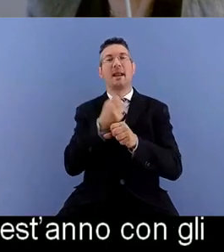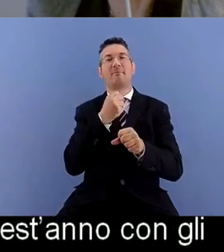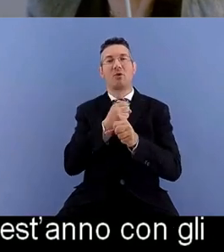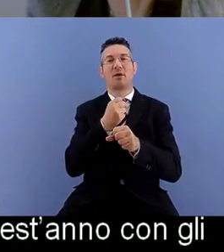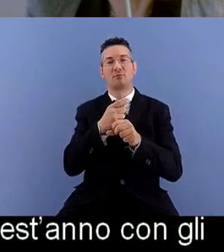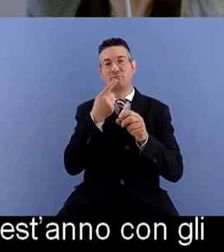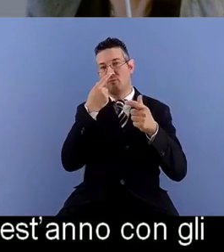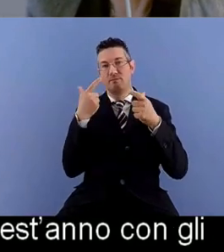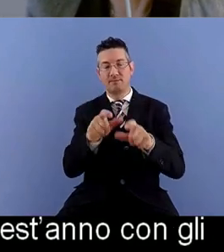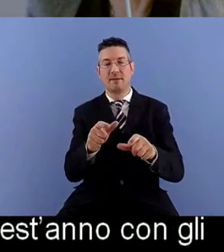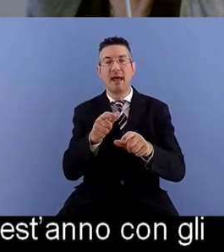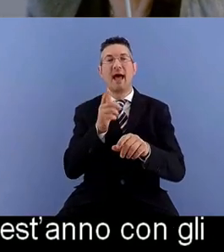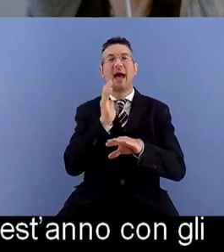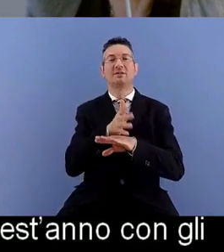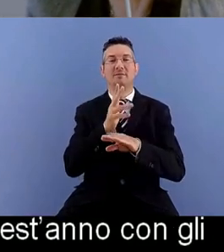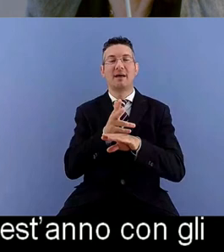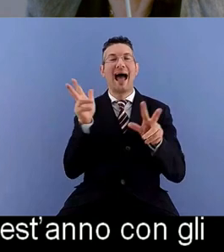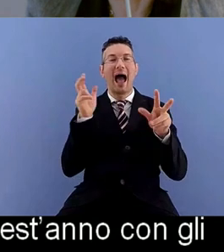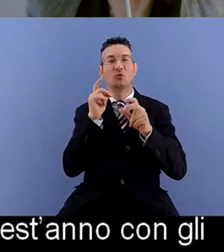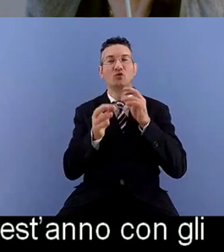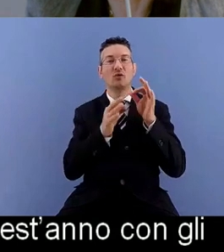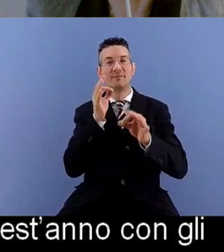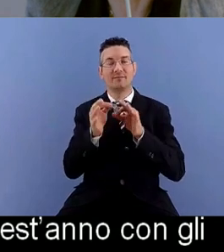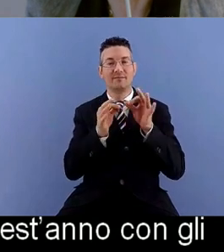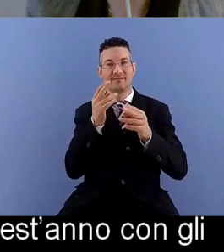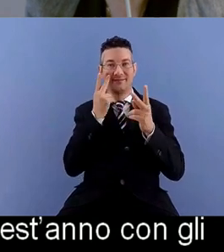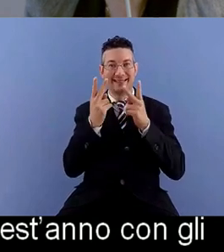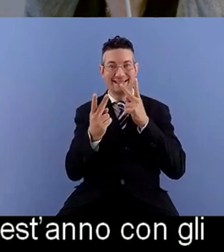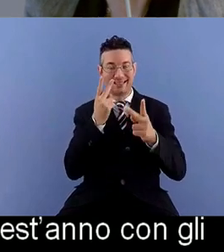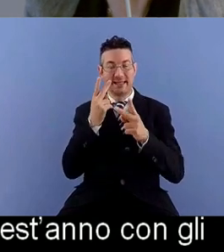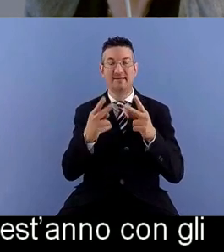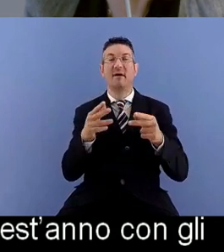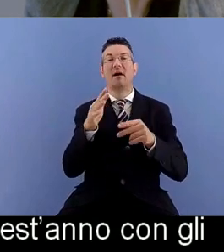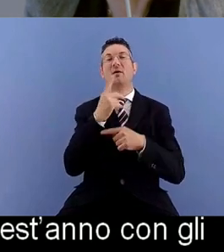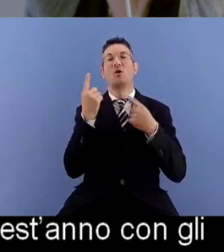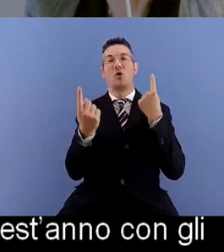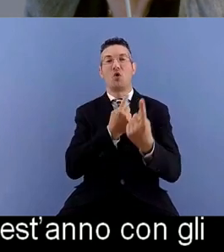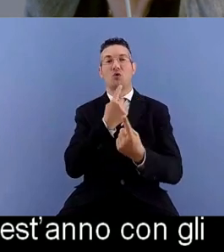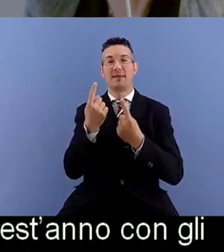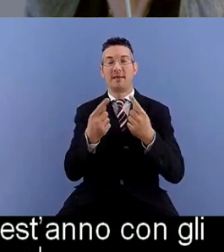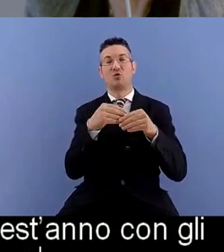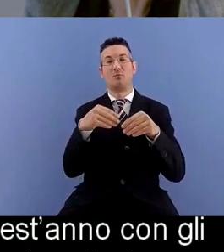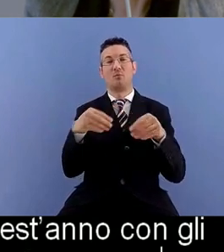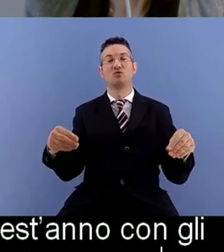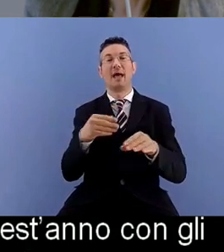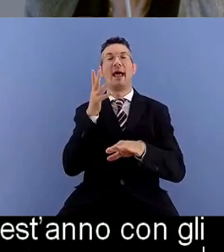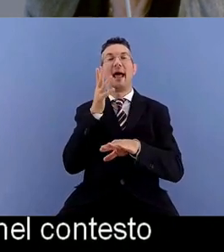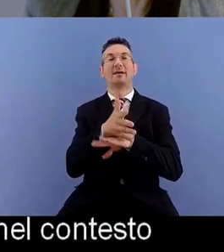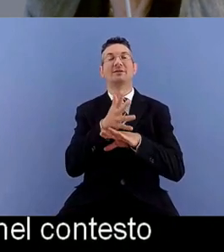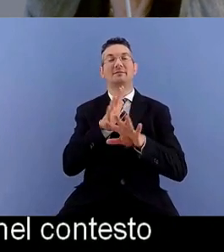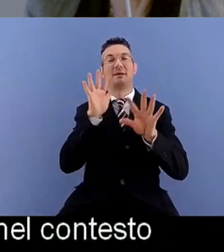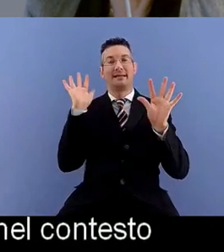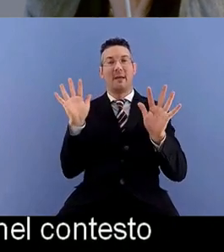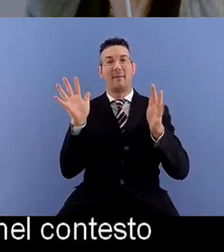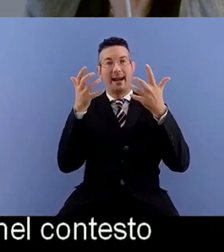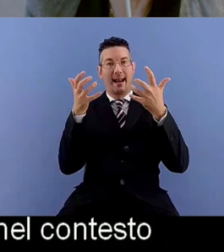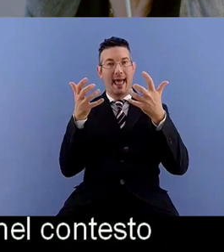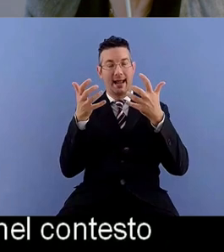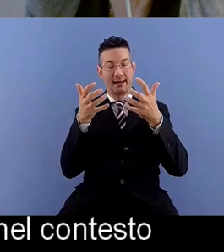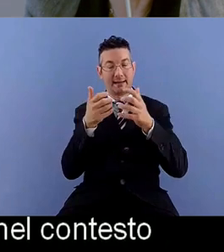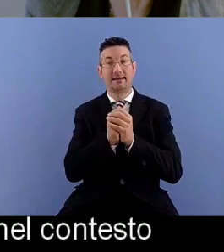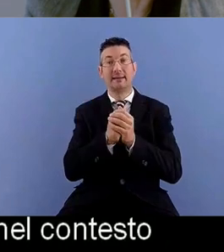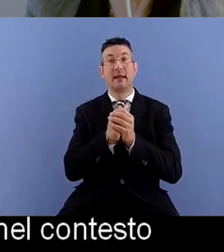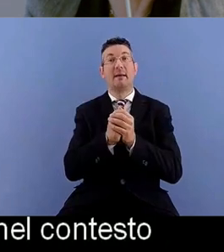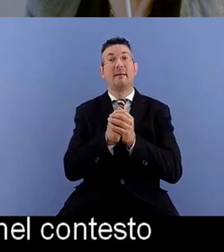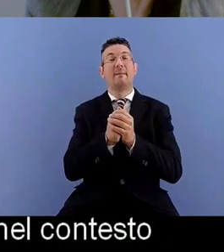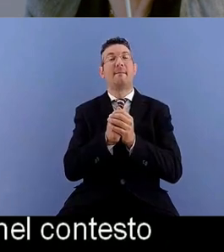audiovisiva nel contesto museale per l'accessibilità all'arte ogni gruppo di studenti ha